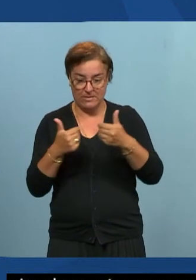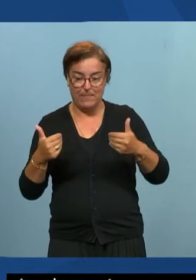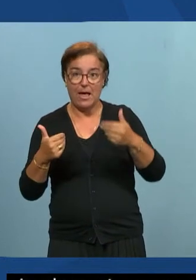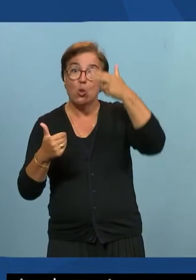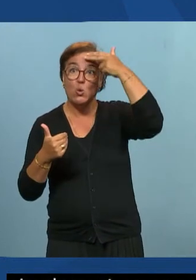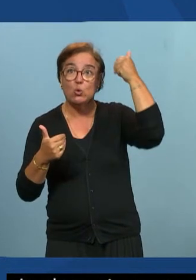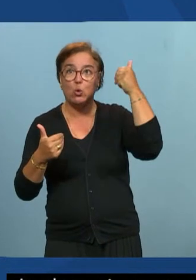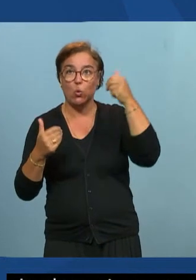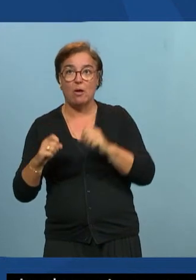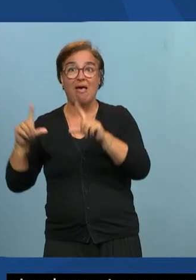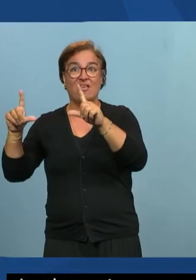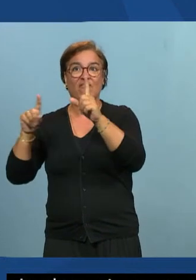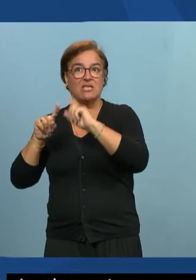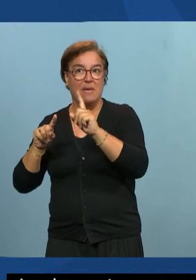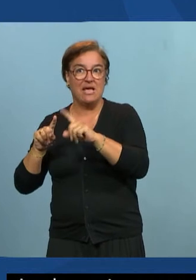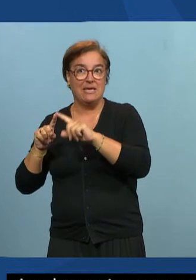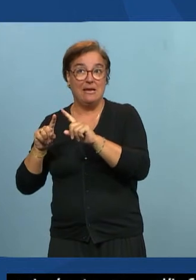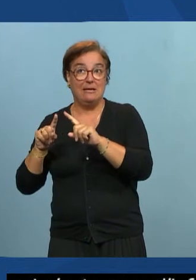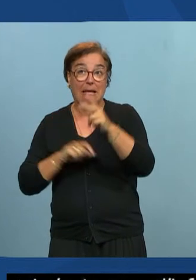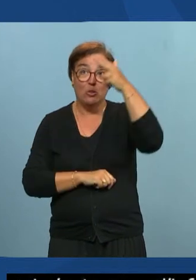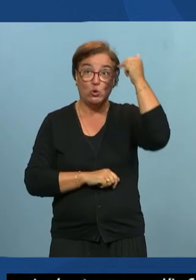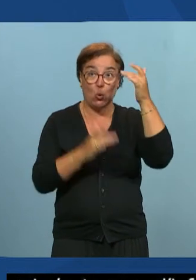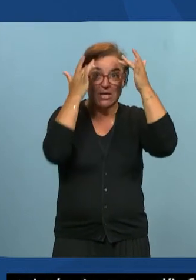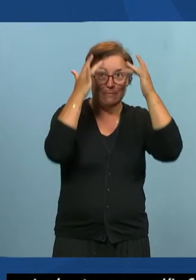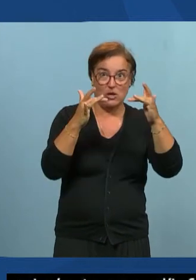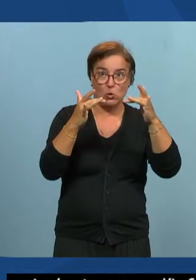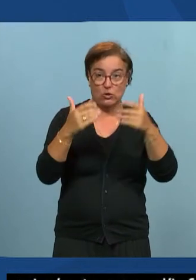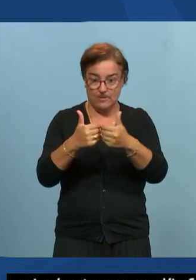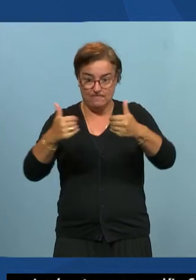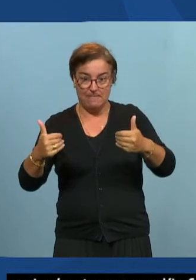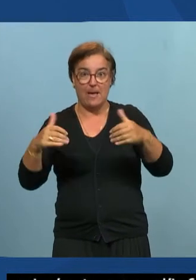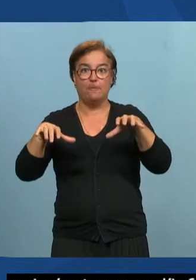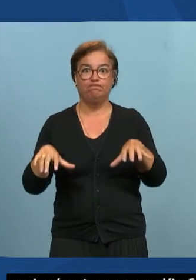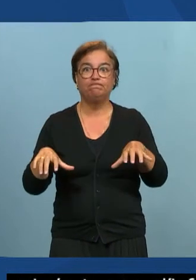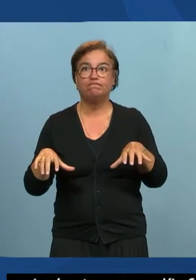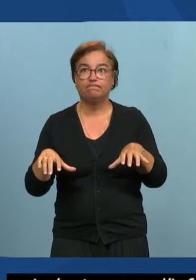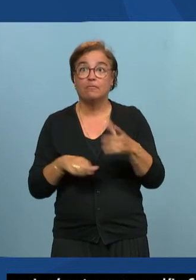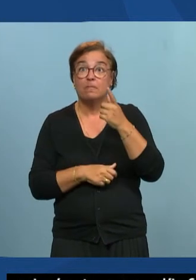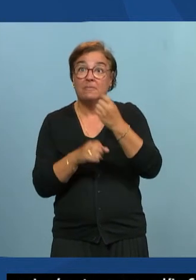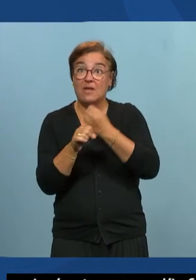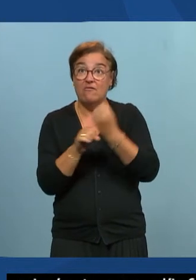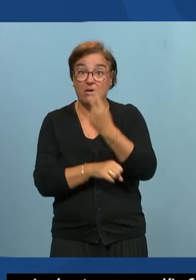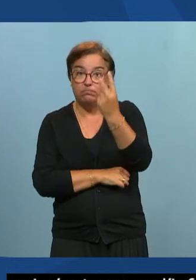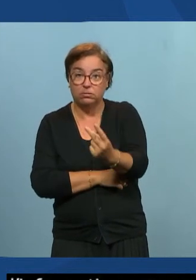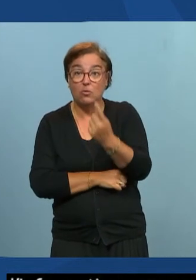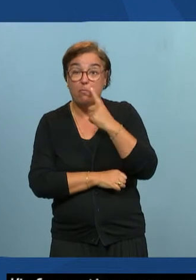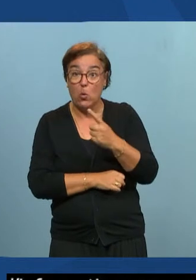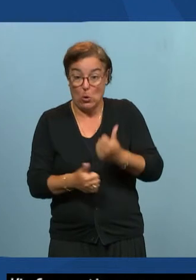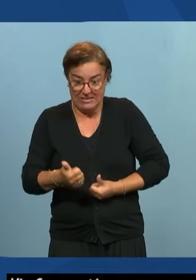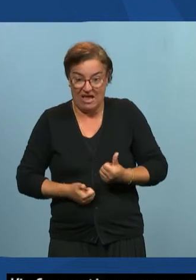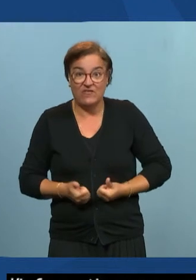'interface et la notion d'expérience. C'est-à-dire que votre travail pour faire en sorte que les services web